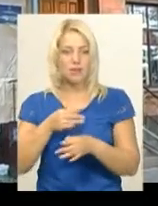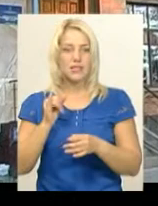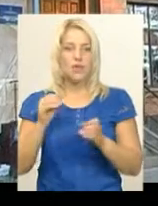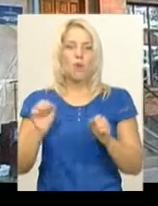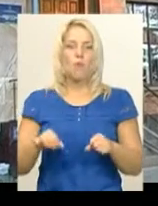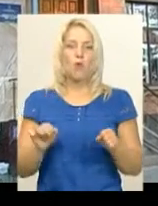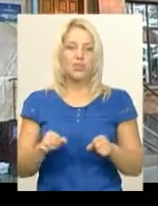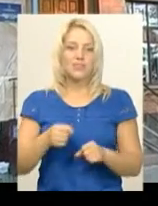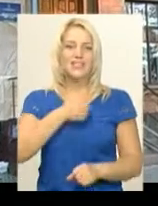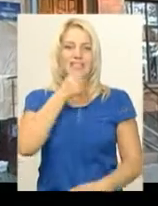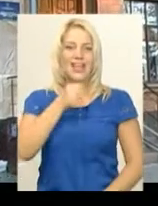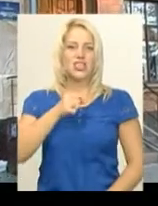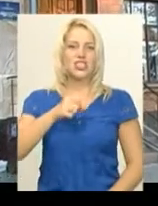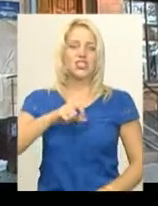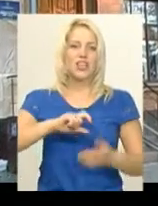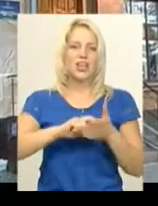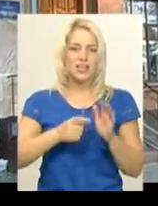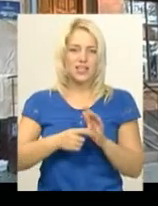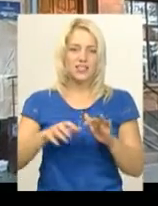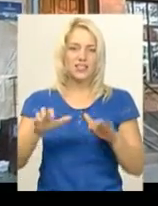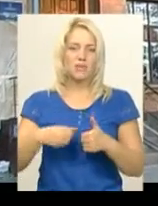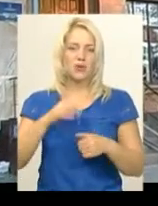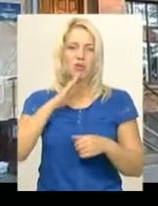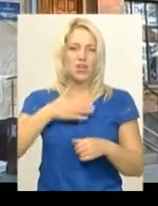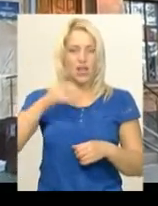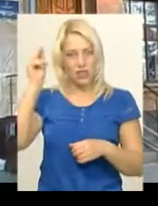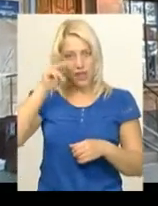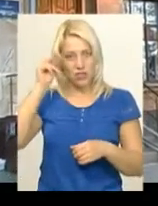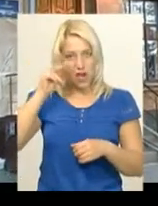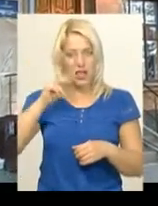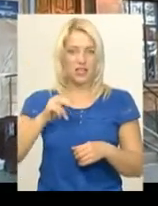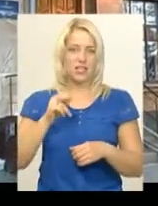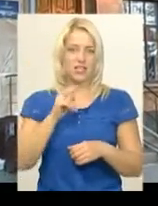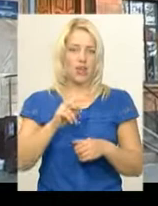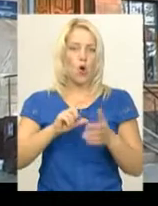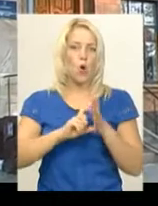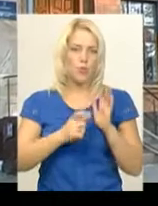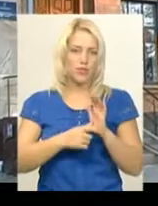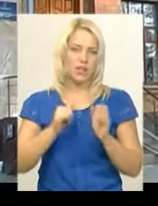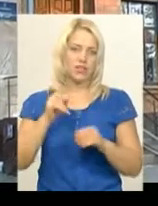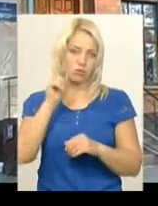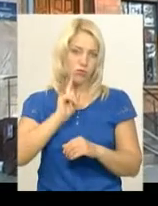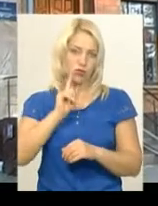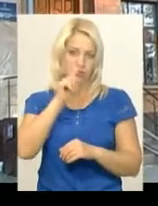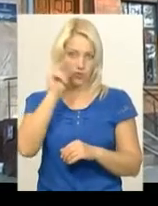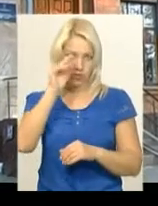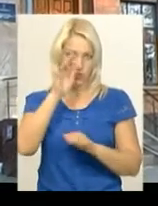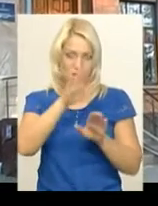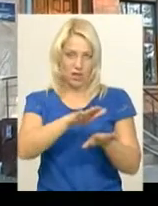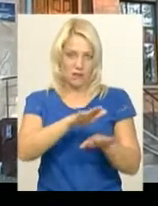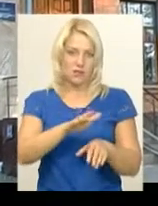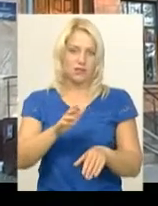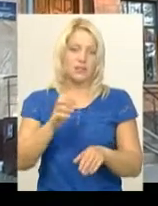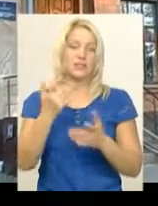старші класи заберемо у наш навчальний комбінат, і вони зможуть там повчитися, скільки треба. Тобто